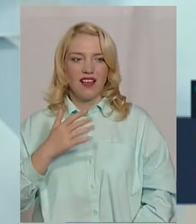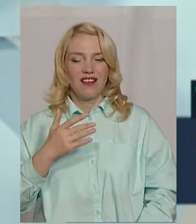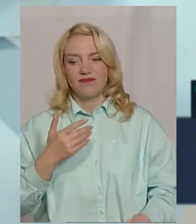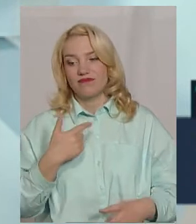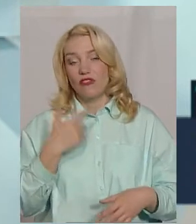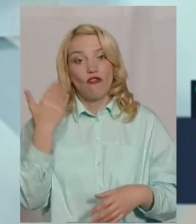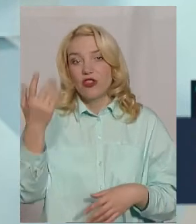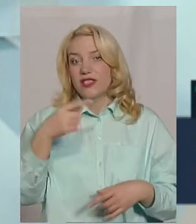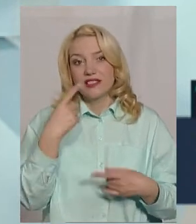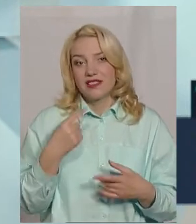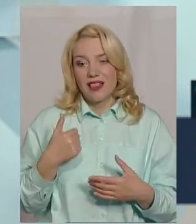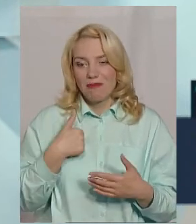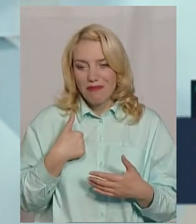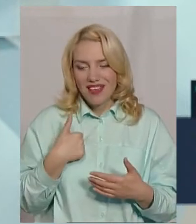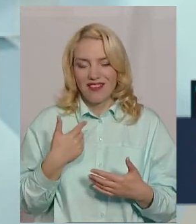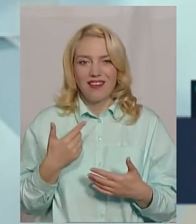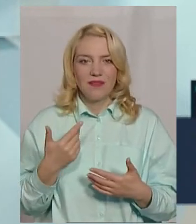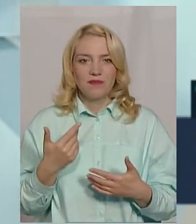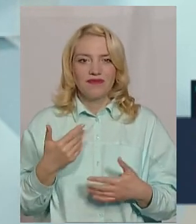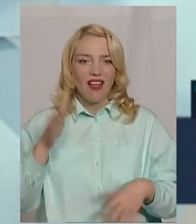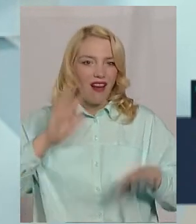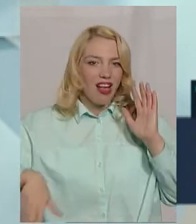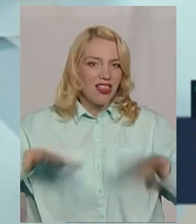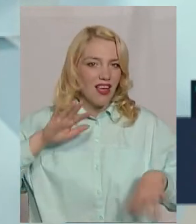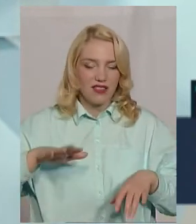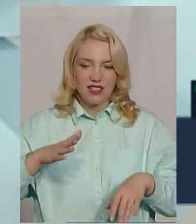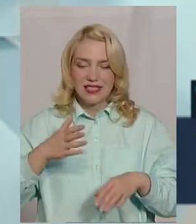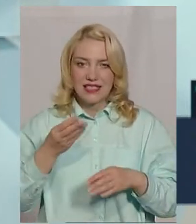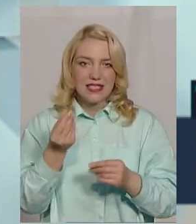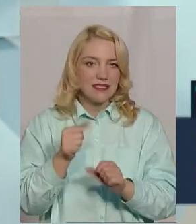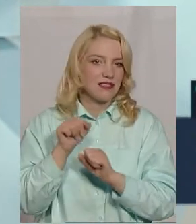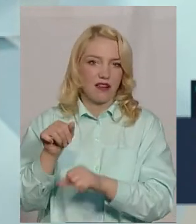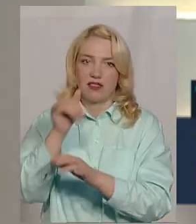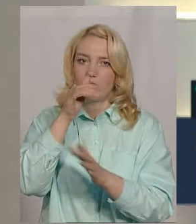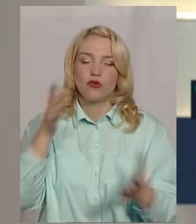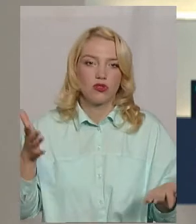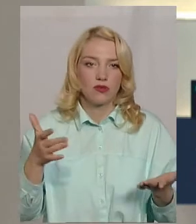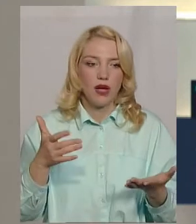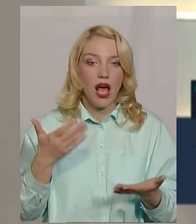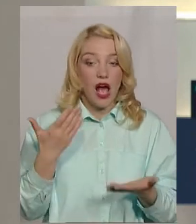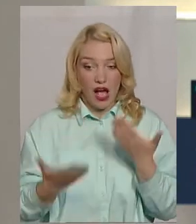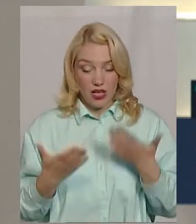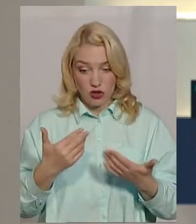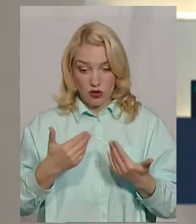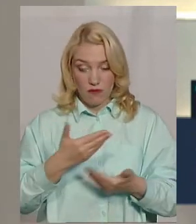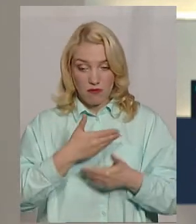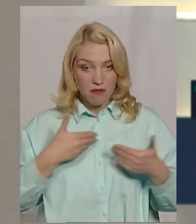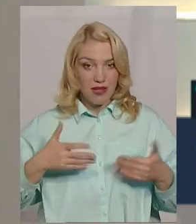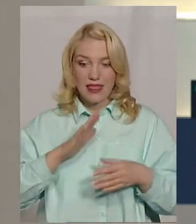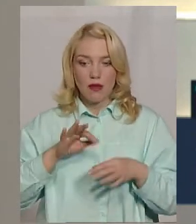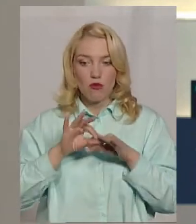страхуємо. А саме непроведення страхування вважається нехлюйством